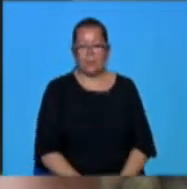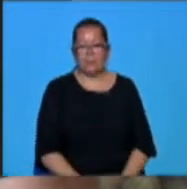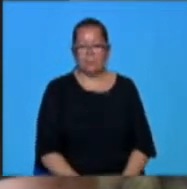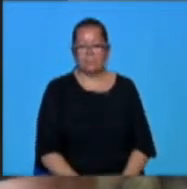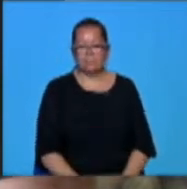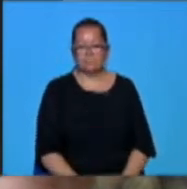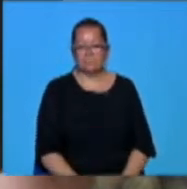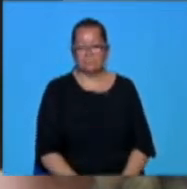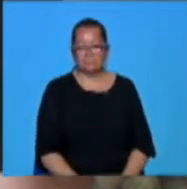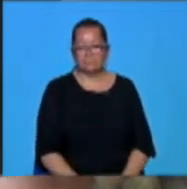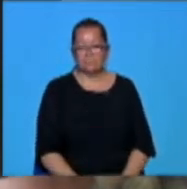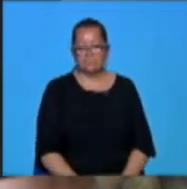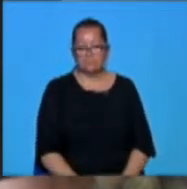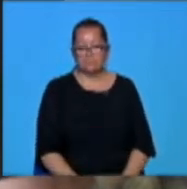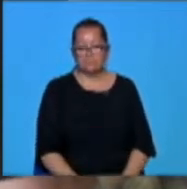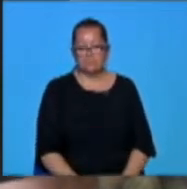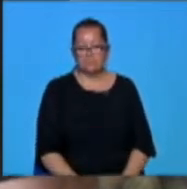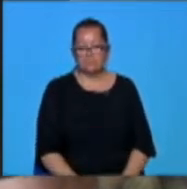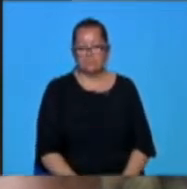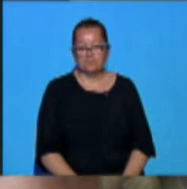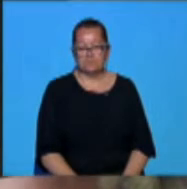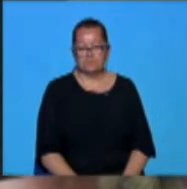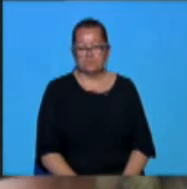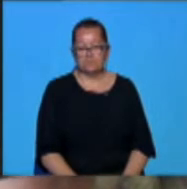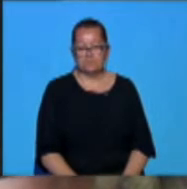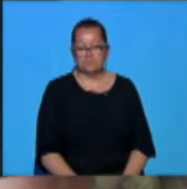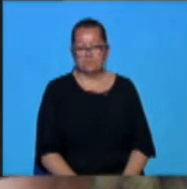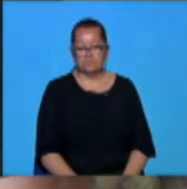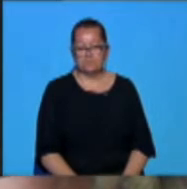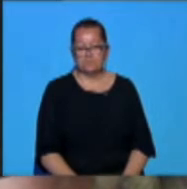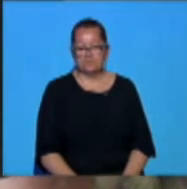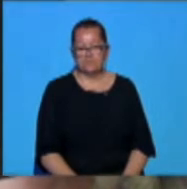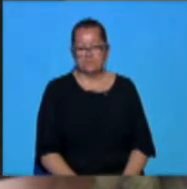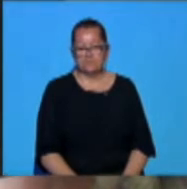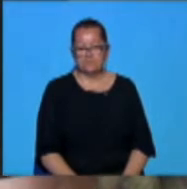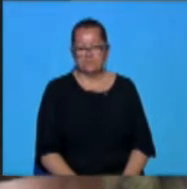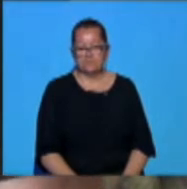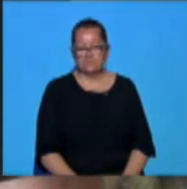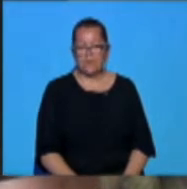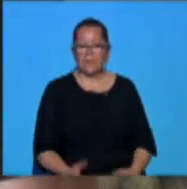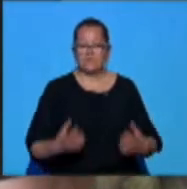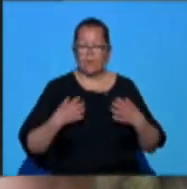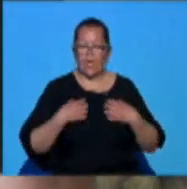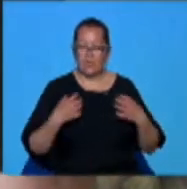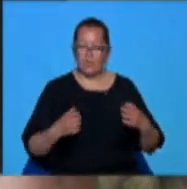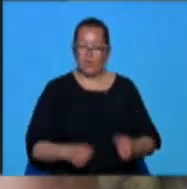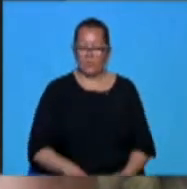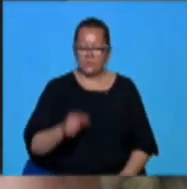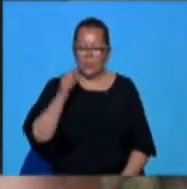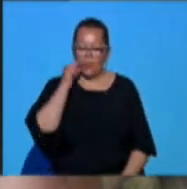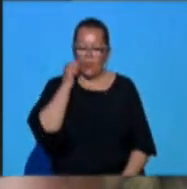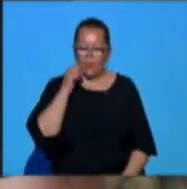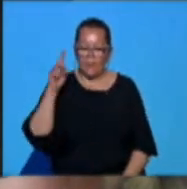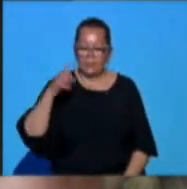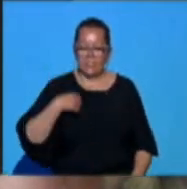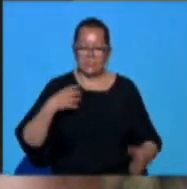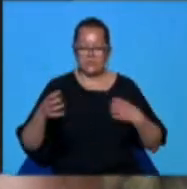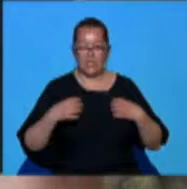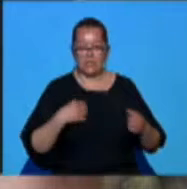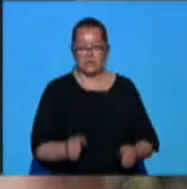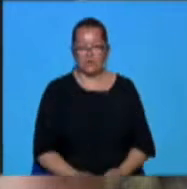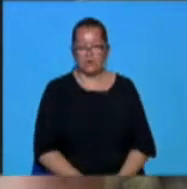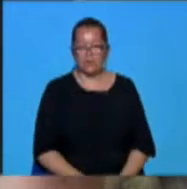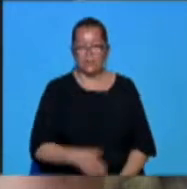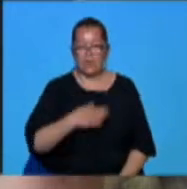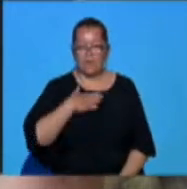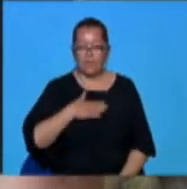sunt unii dintre cei mai stimați și valoroși artiști de teatru. Ne